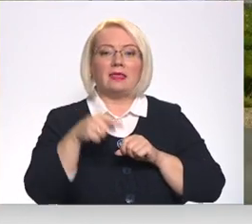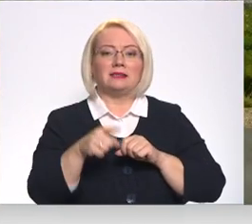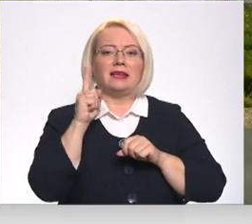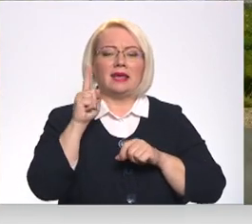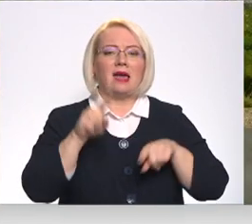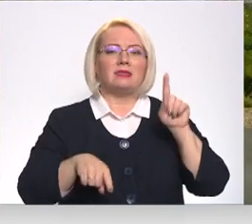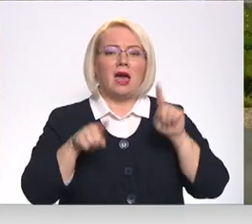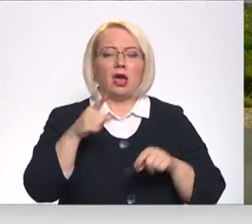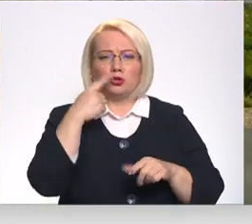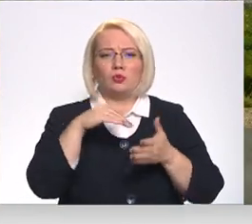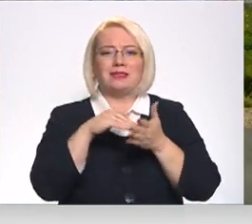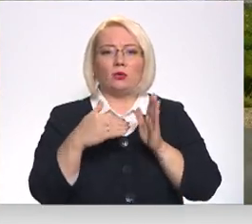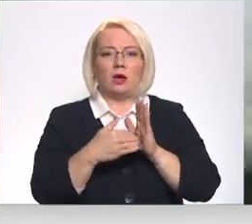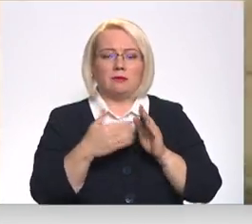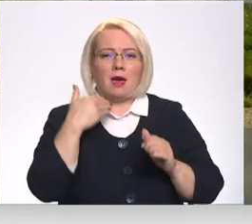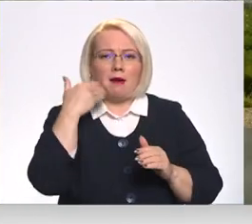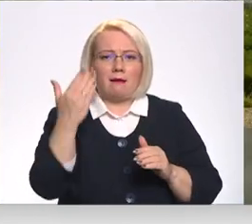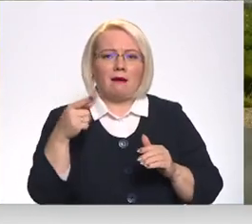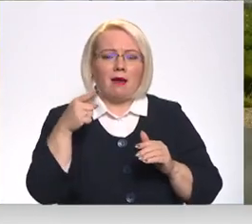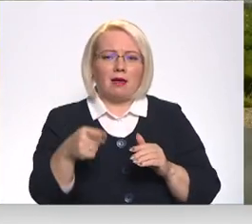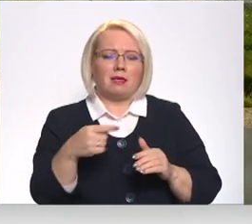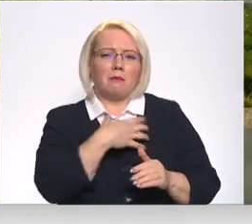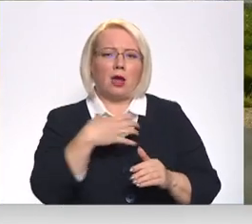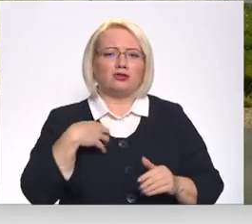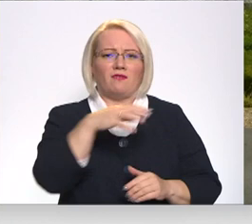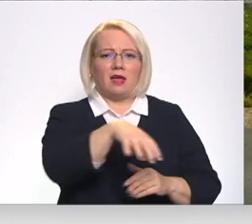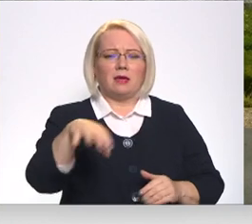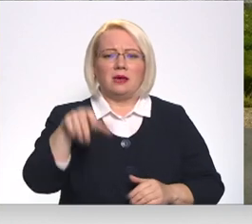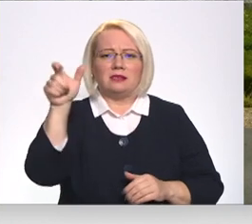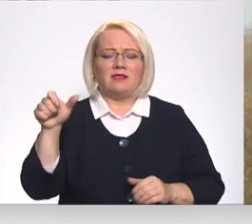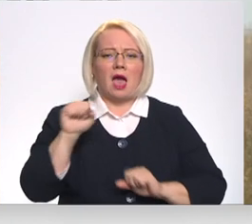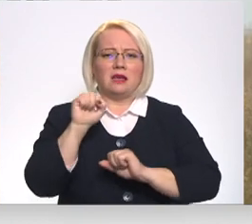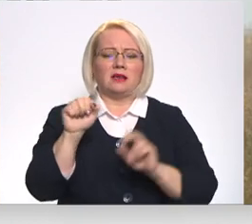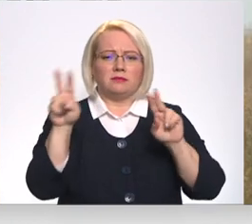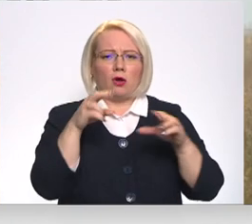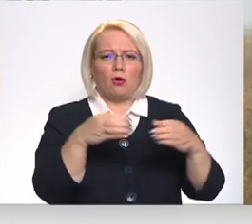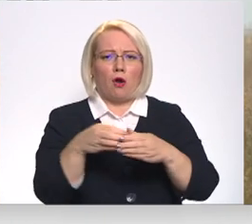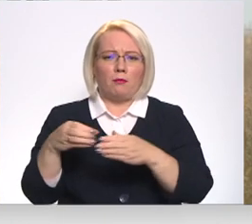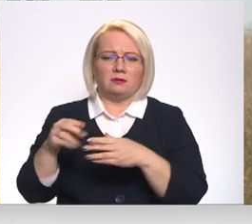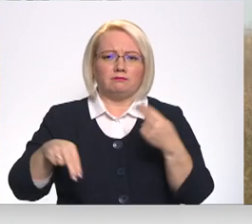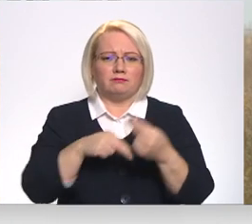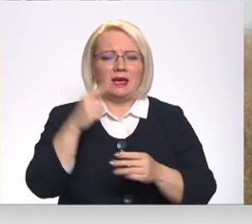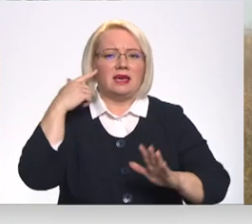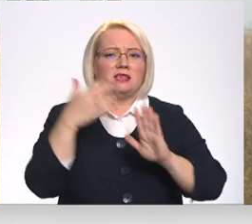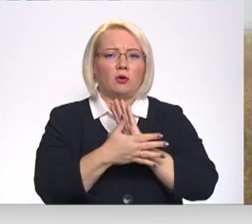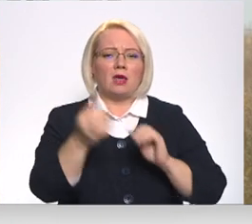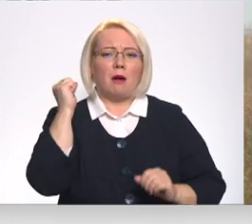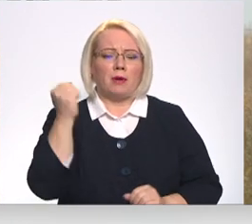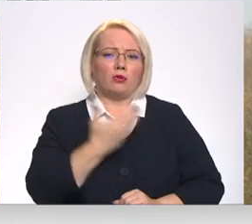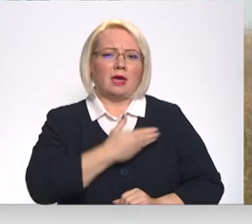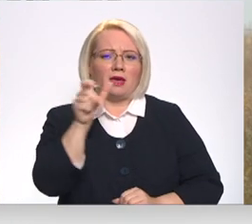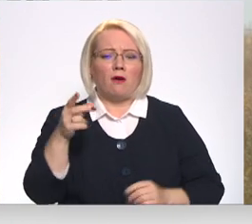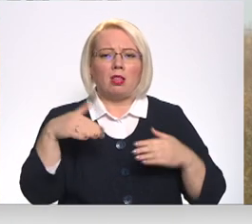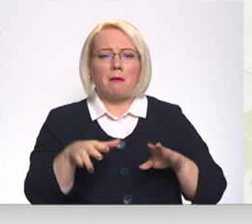tikai dažas no situācijām, kad galvas kopā liet arī pašvaldību civilās aizsardzības komisijas, apzinot apdraudējumu iedzīvotājiem un